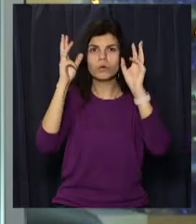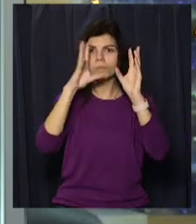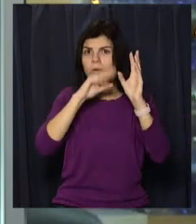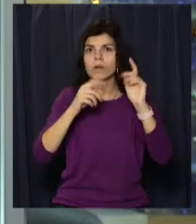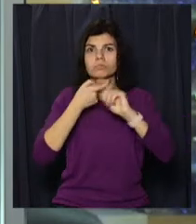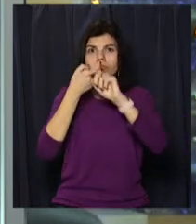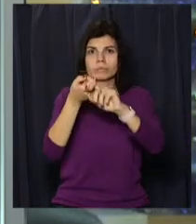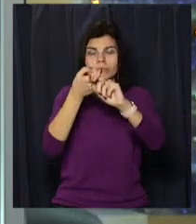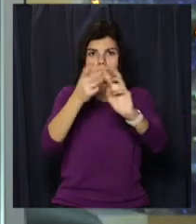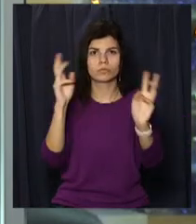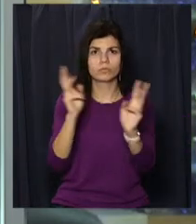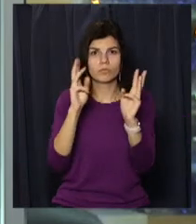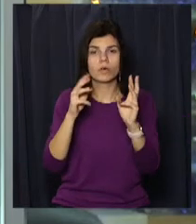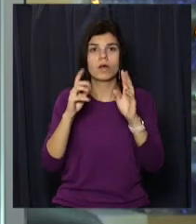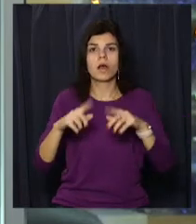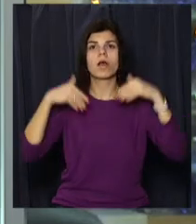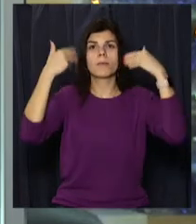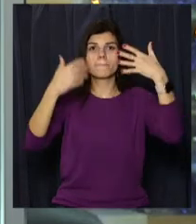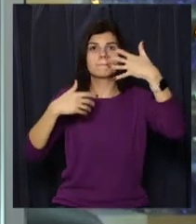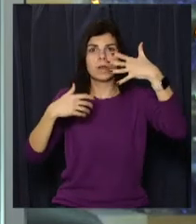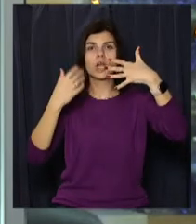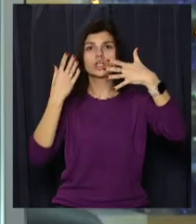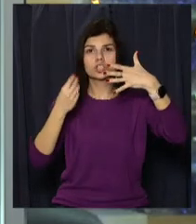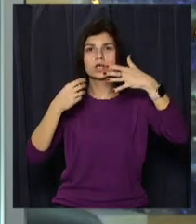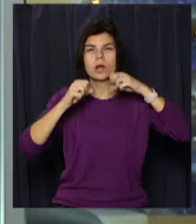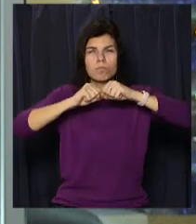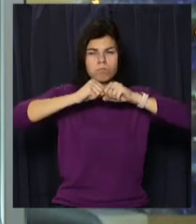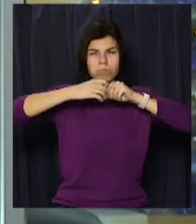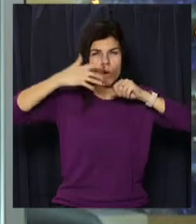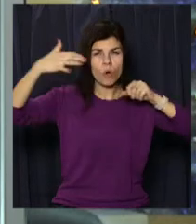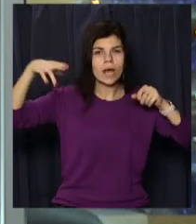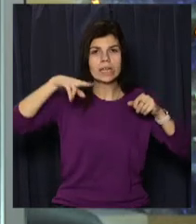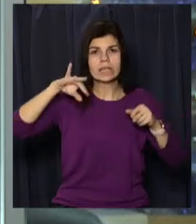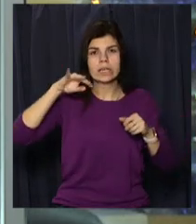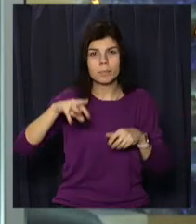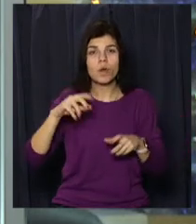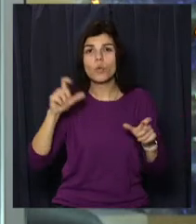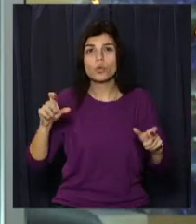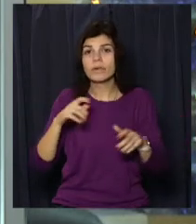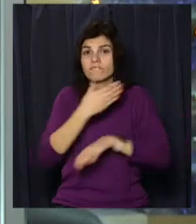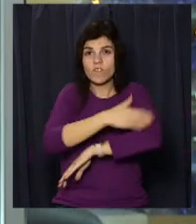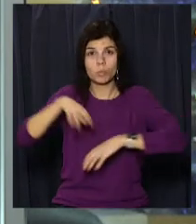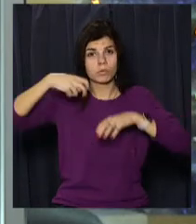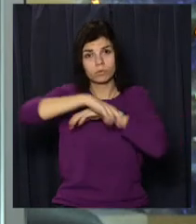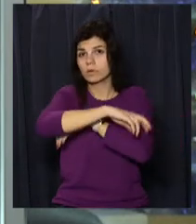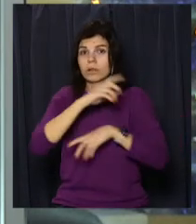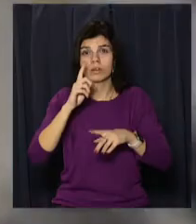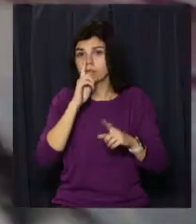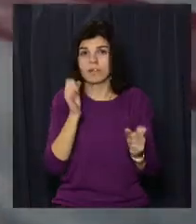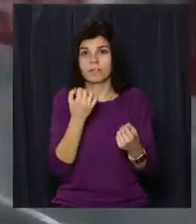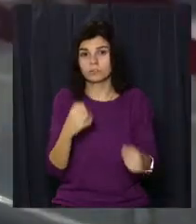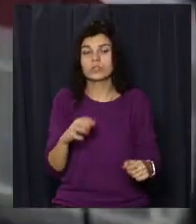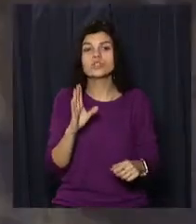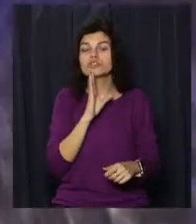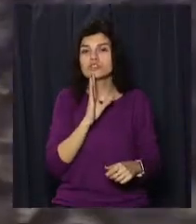будинку. Сходовий майданчик на п'ятому поверсі охопив щільний дим. Люди не могли вибігти на вулицю. У димовій пасті опинилася